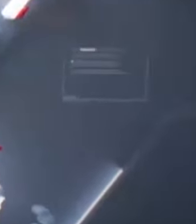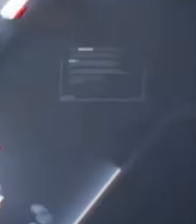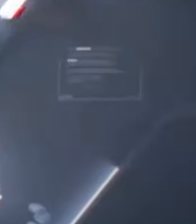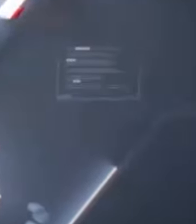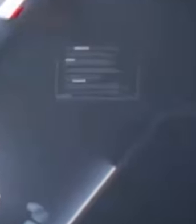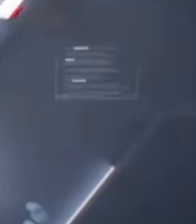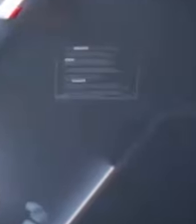Әлемнің бақырыс